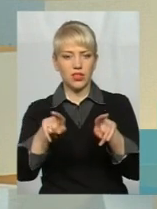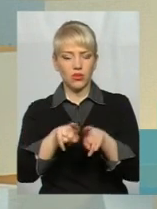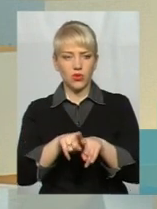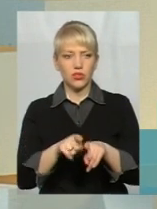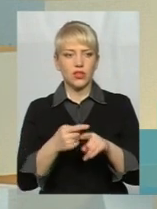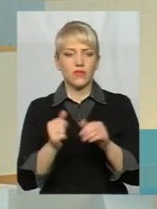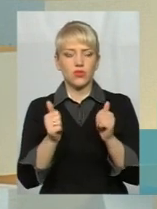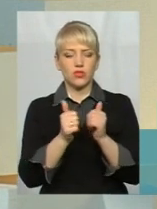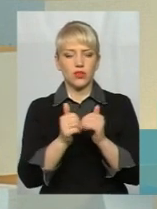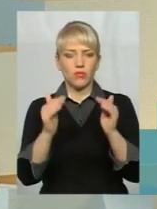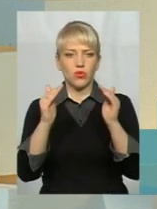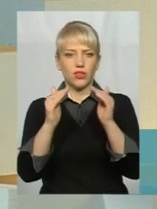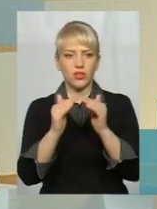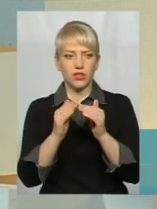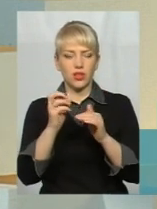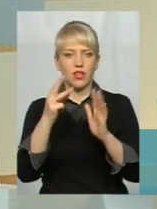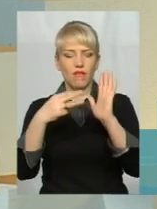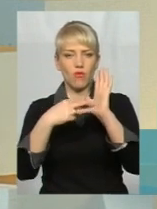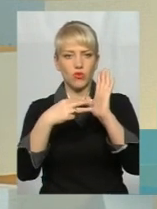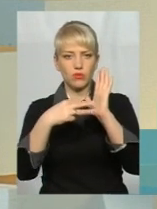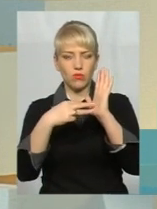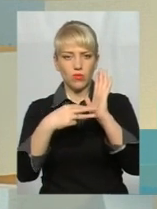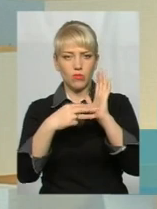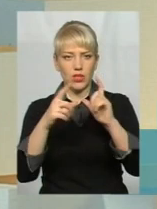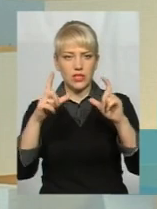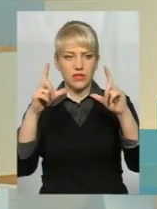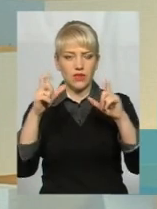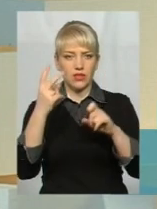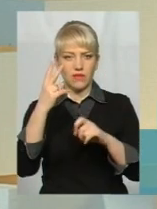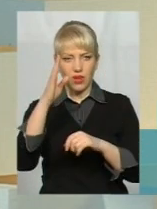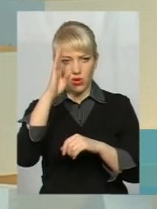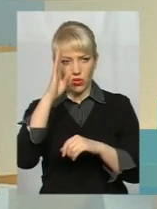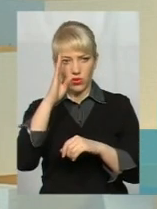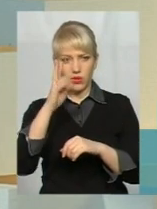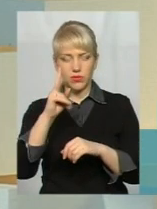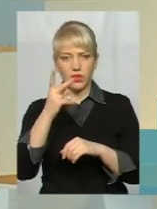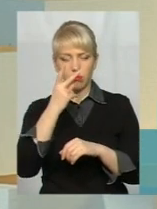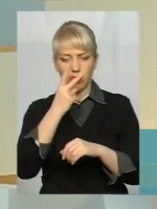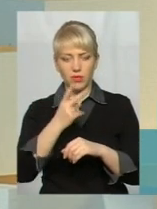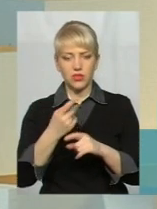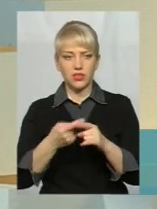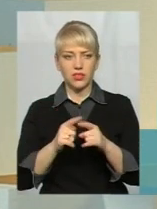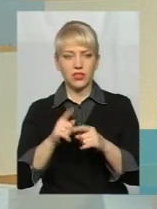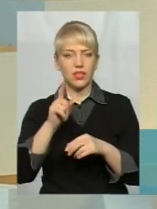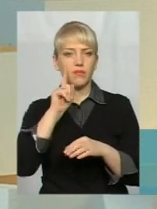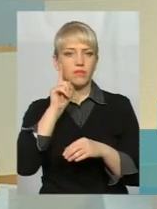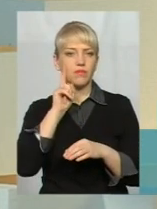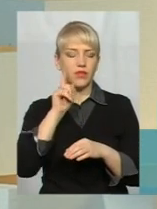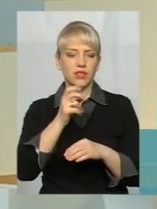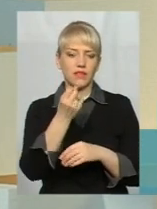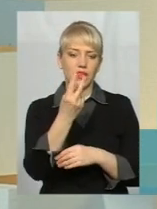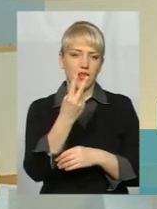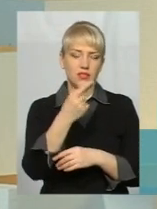сусіднього будинку зафіксували на восьмому поверхі два хлопці, ну так, як ми візуально побачили, що це десь підлітки 12